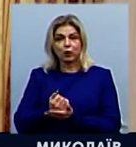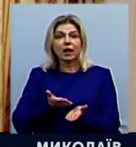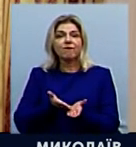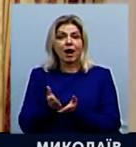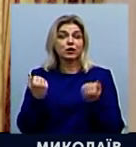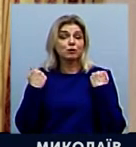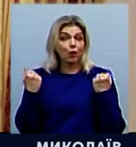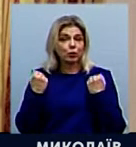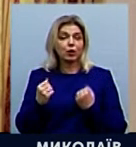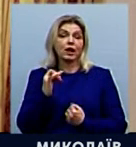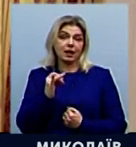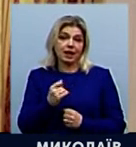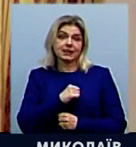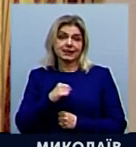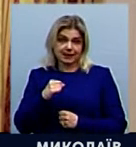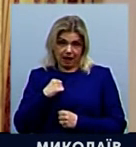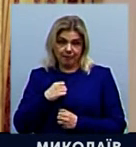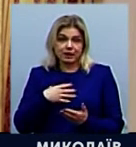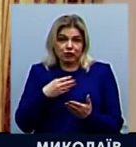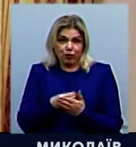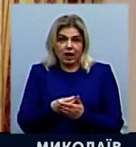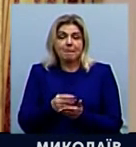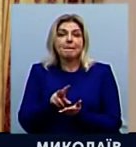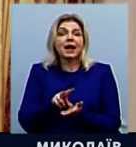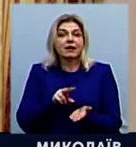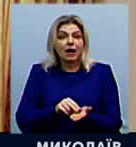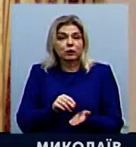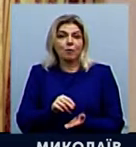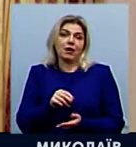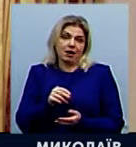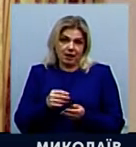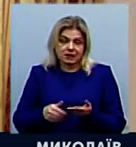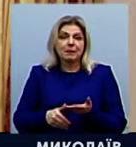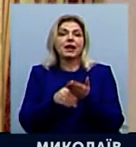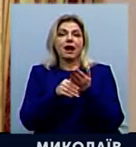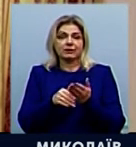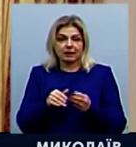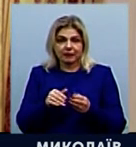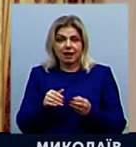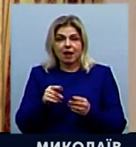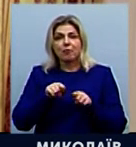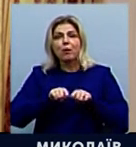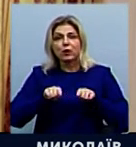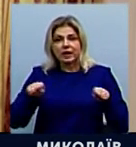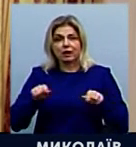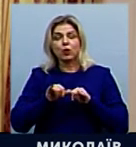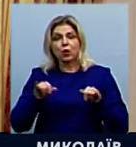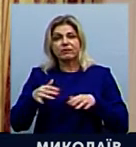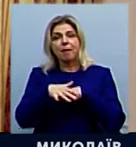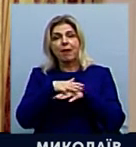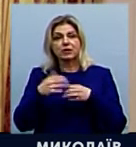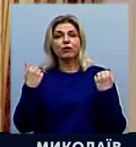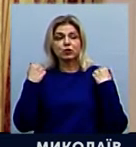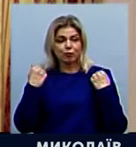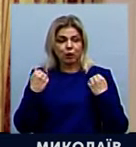і самим власним прикладом сприяєте поправлізації розвитку масового спорту, так і